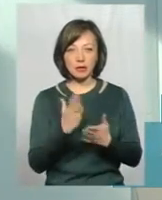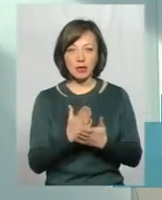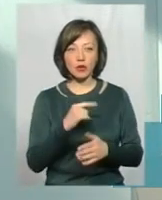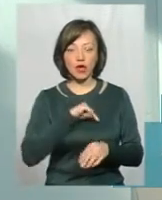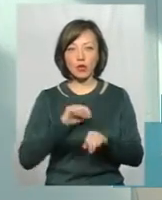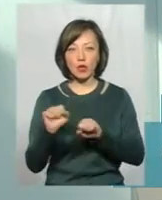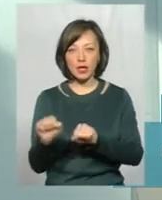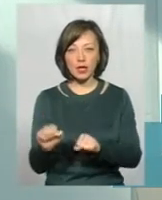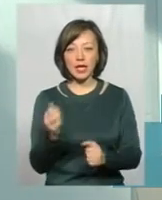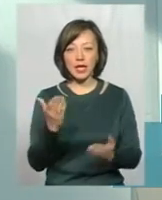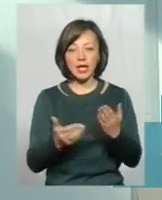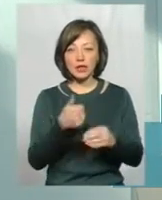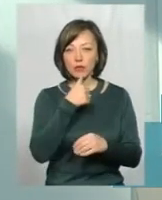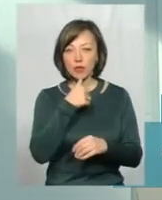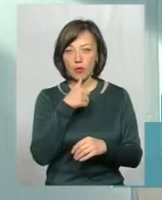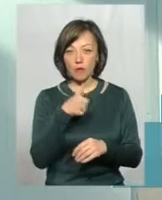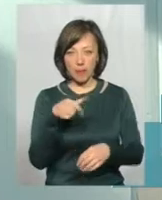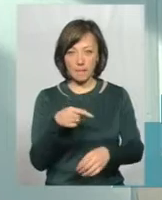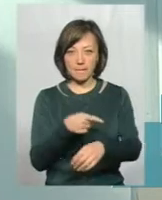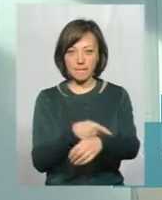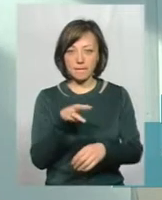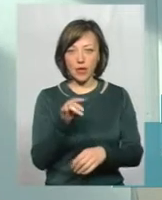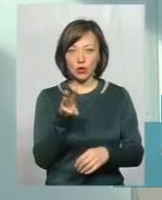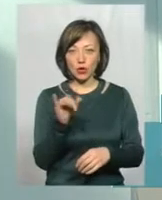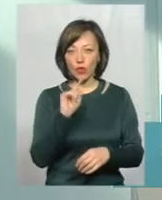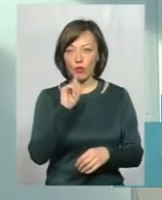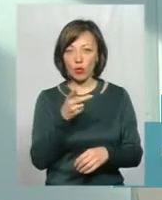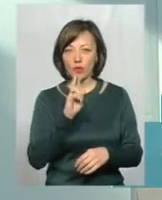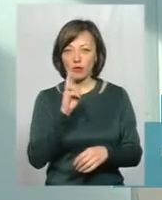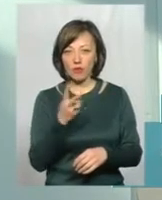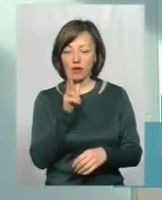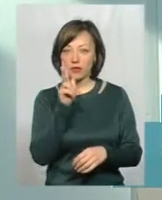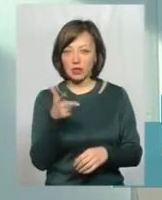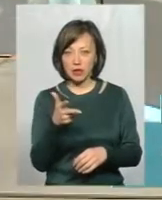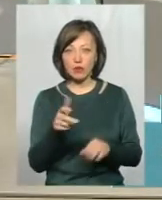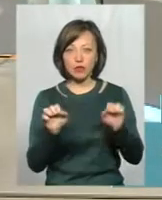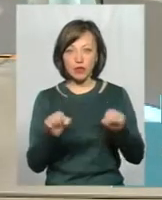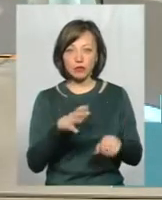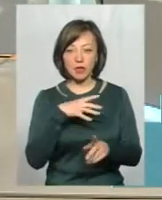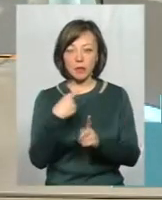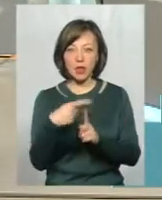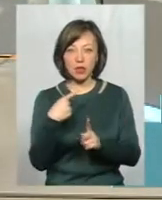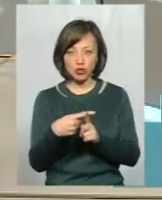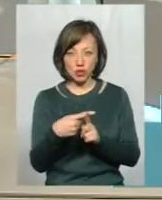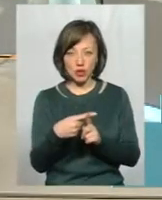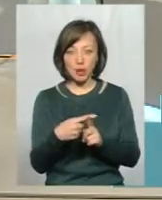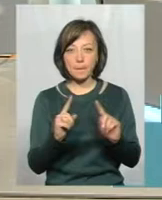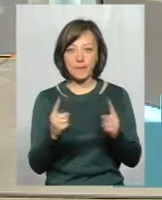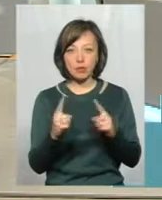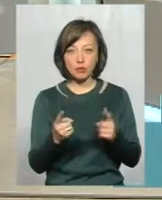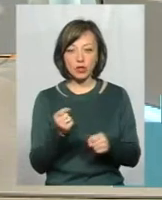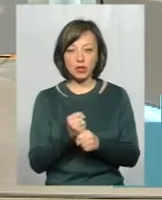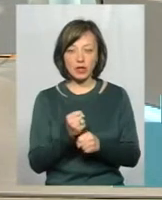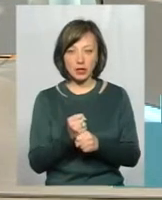імунітет, і якщо проба МОНТУ ділається в год, в два, в три, вона може бути положительна, тому що ми